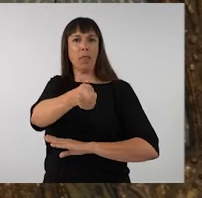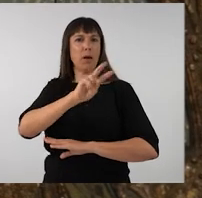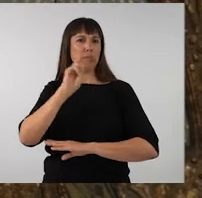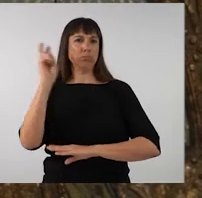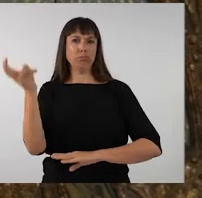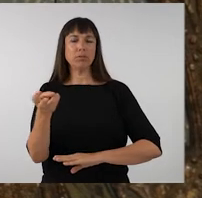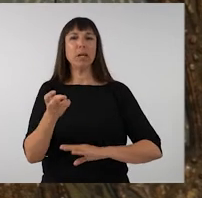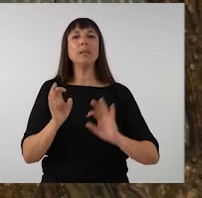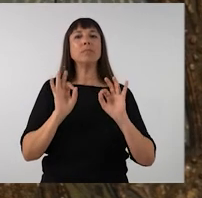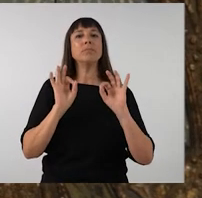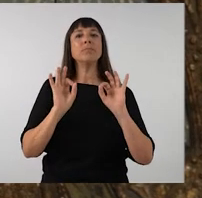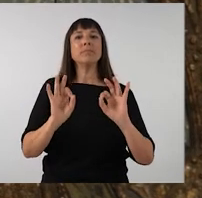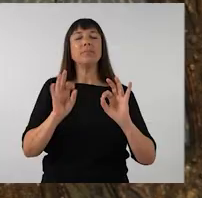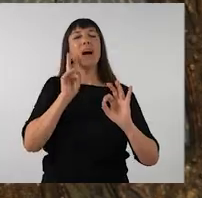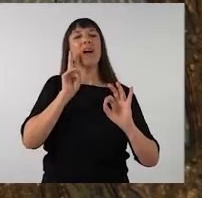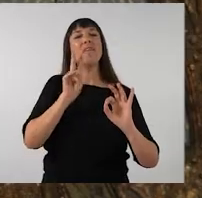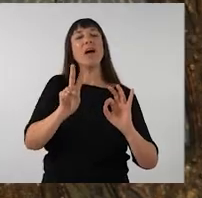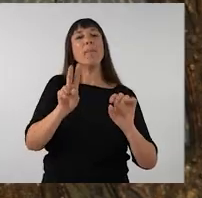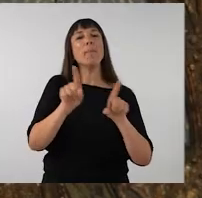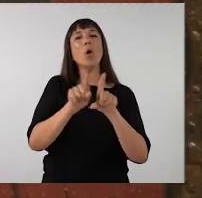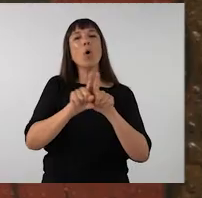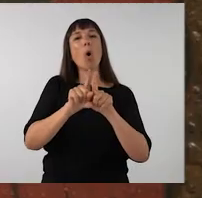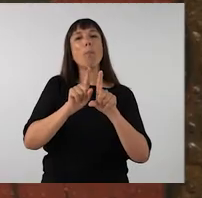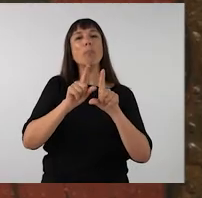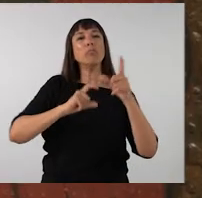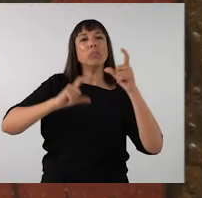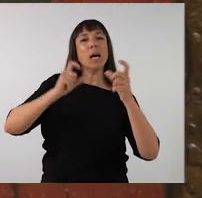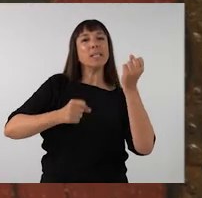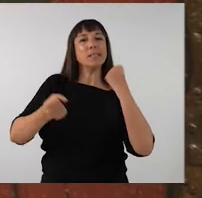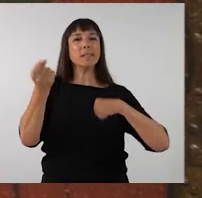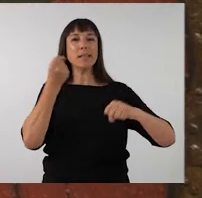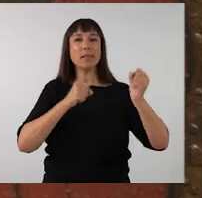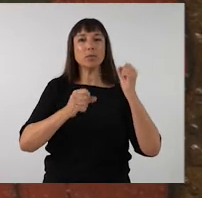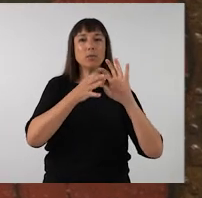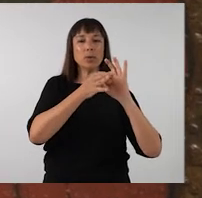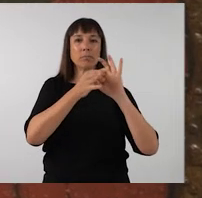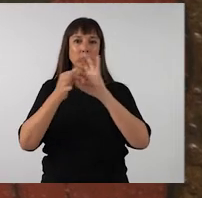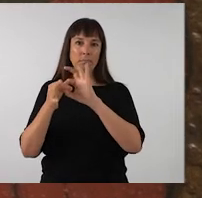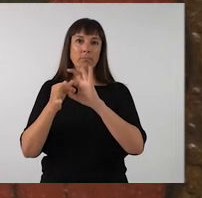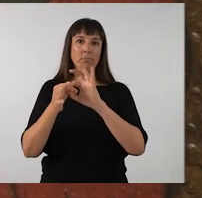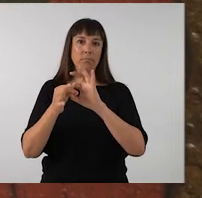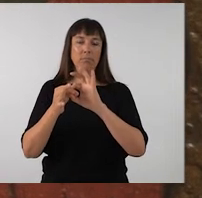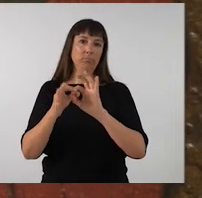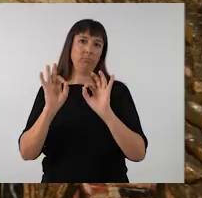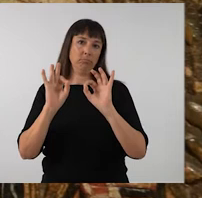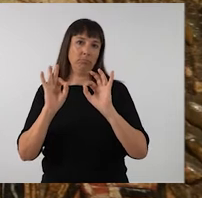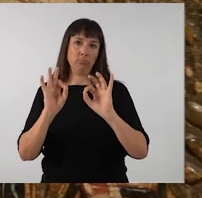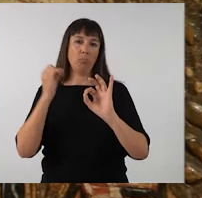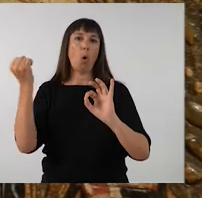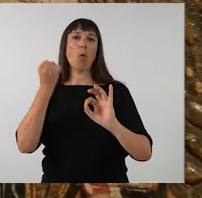agafant un espasa, etc. Veiem un repertori de gestos que tenen relació